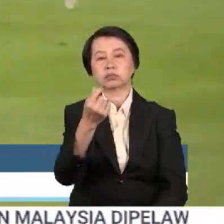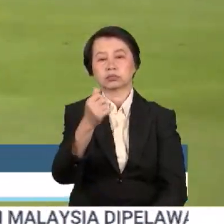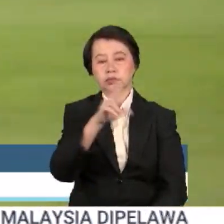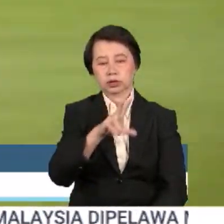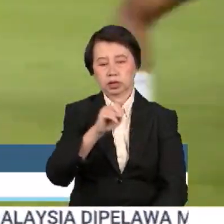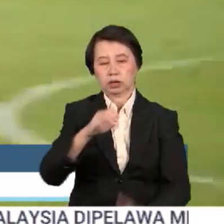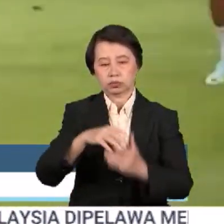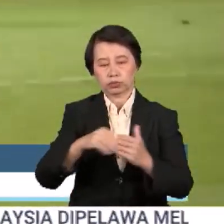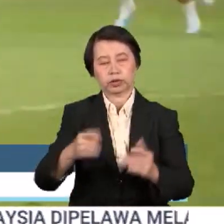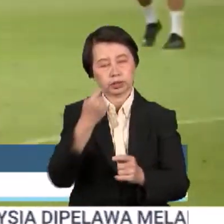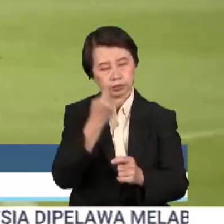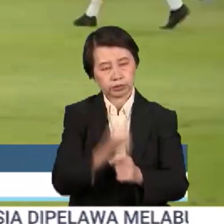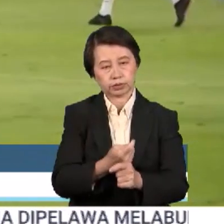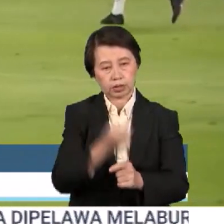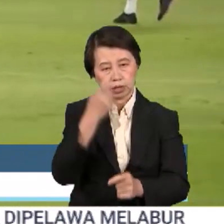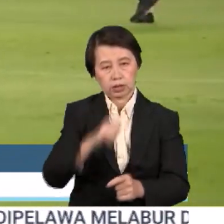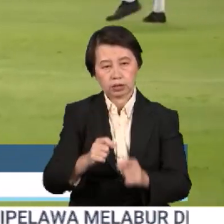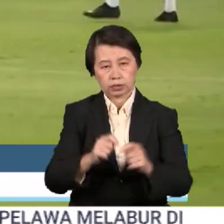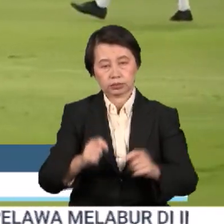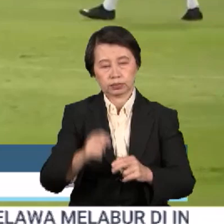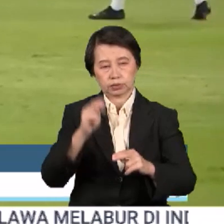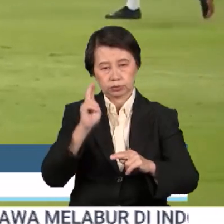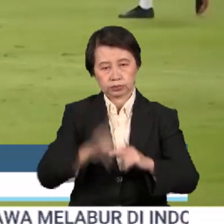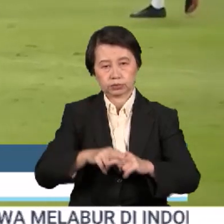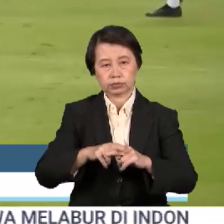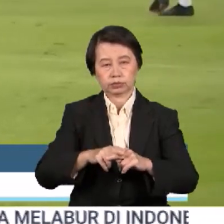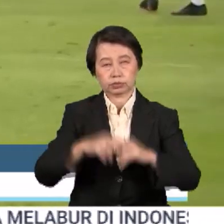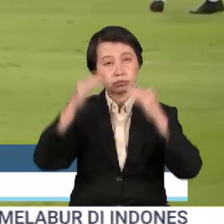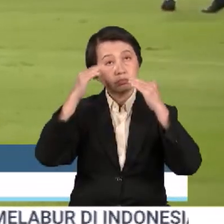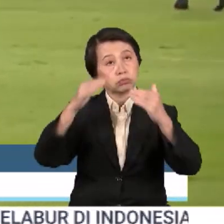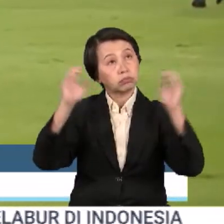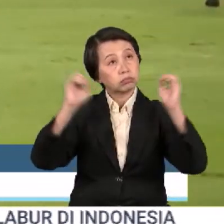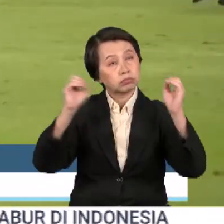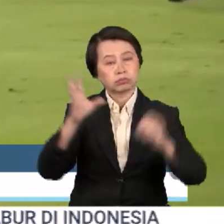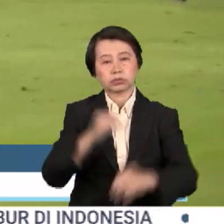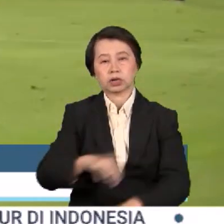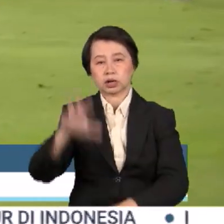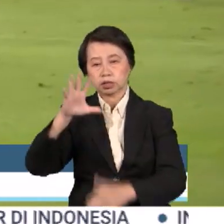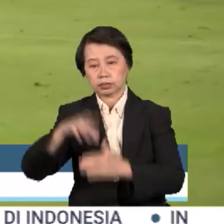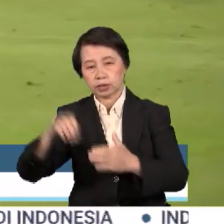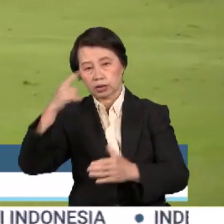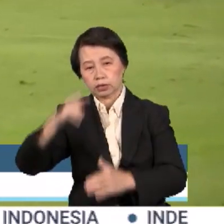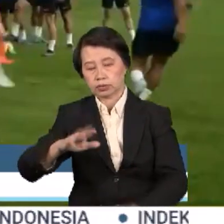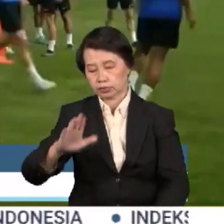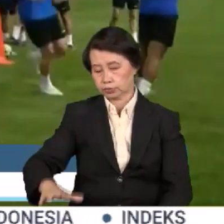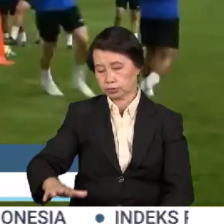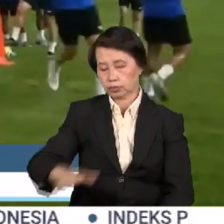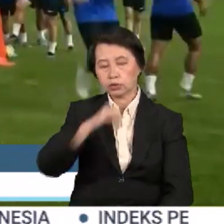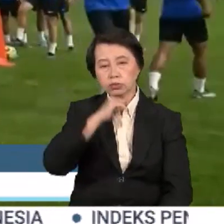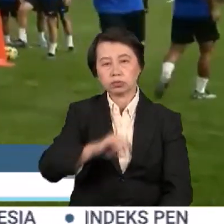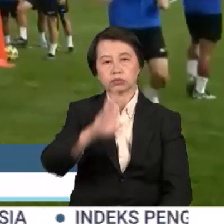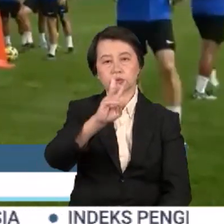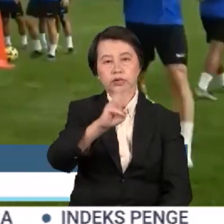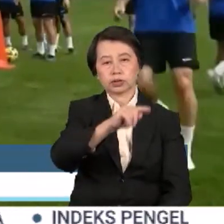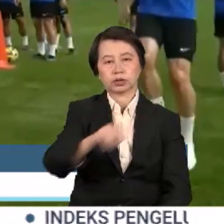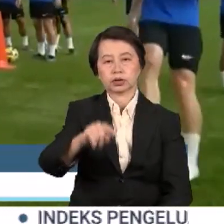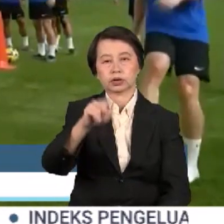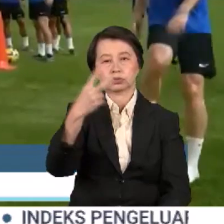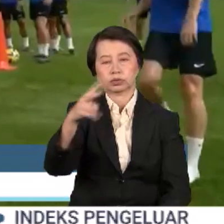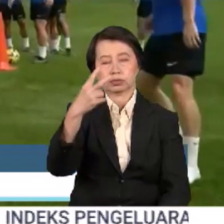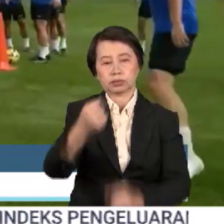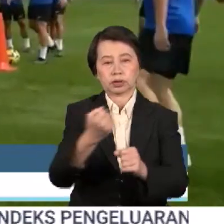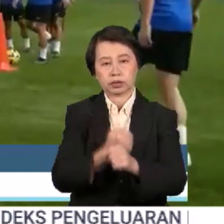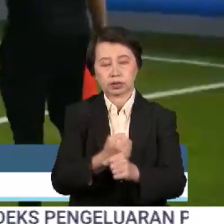ditetapkan bagi tempat duduk terbuka manakala RM5 untuk kanak-kanak berusia 6 hingga 12 tahun.